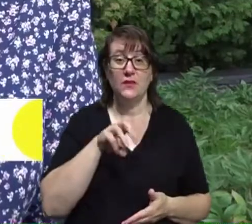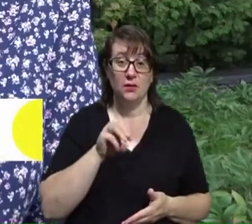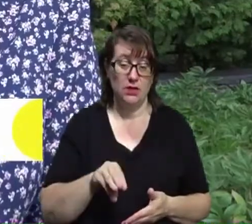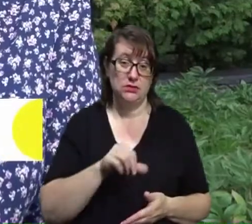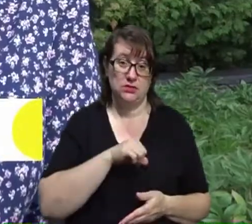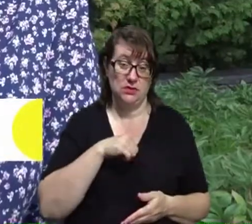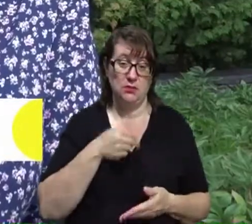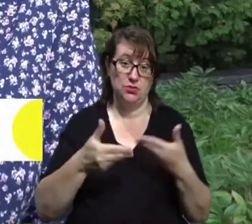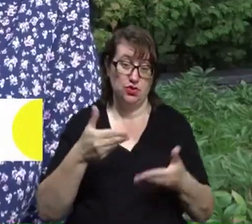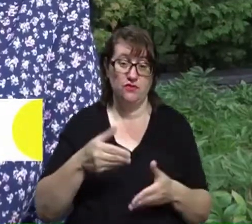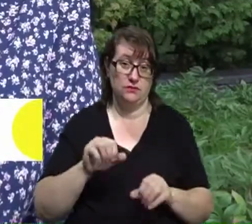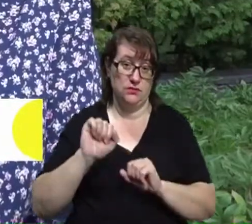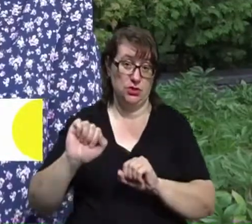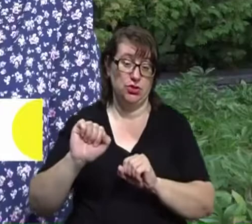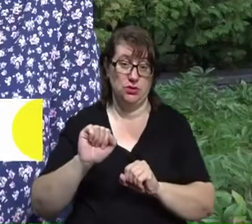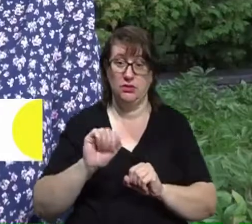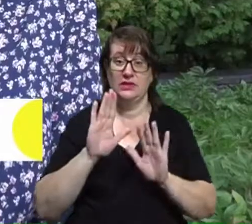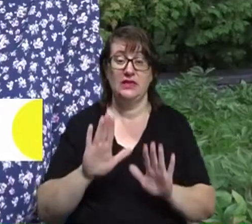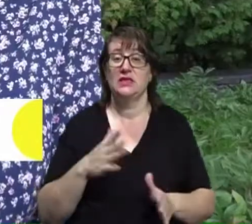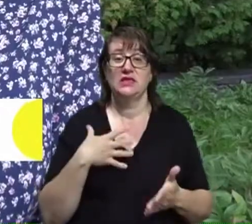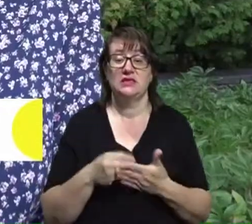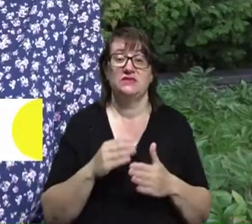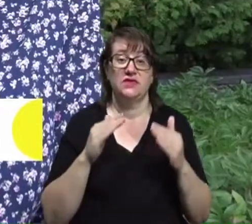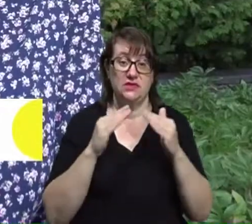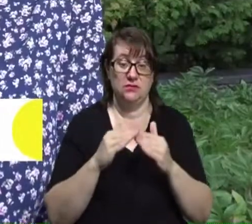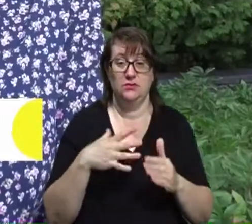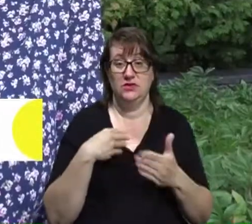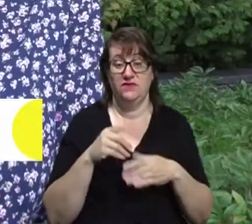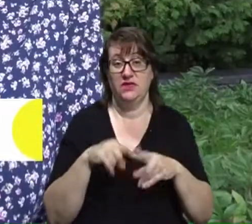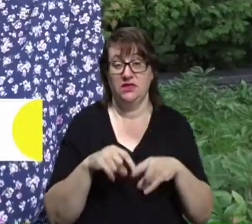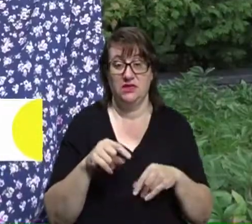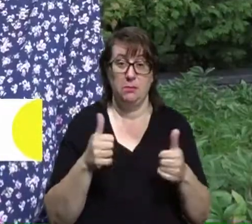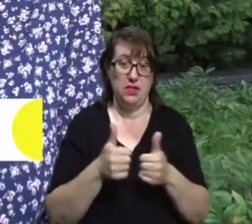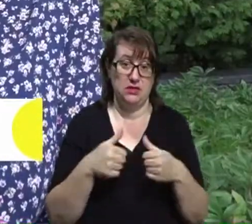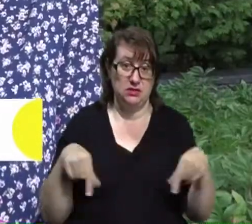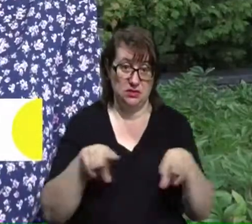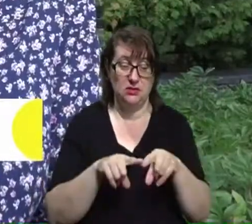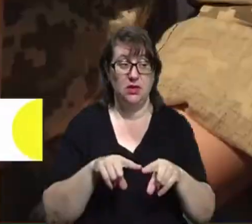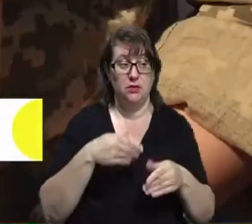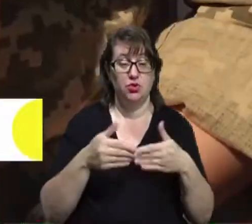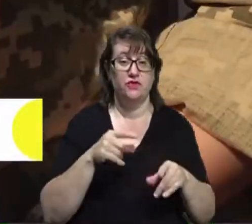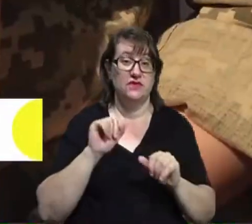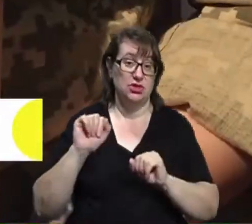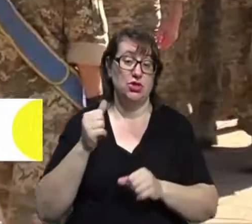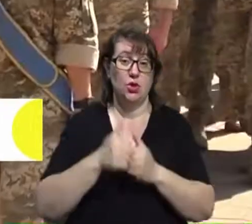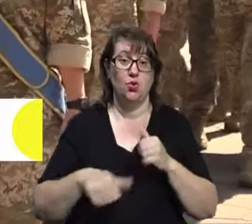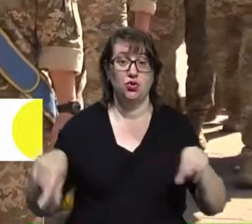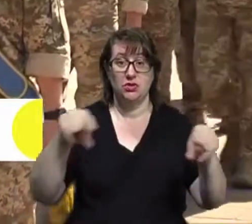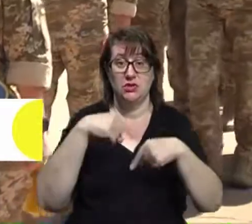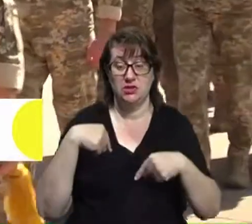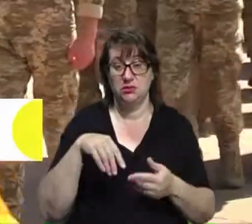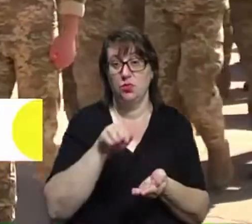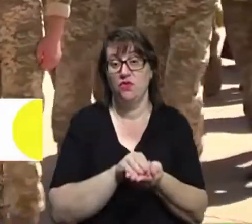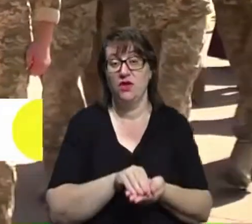захищати не тільки свій дім, не тільки своїх рідних і близьких. Він пішов захищати кожного з нас. Поховали українського